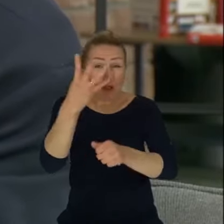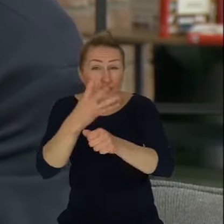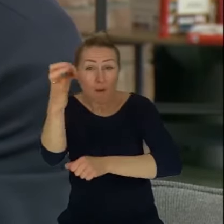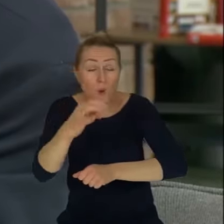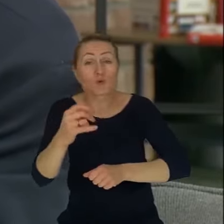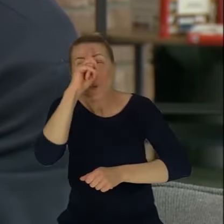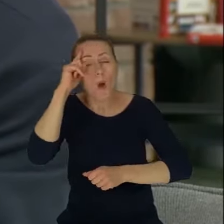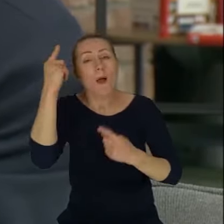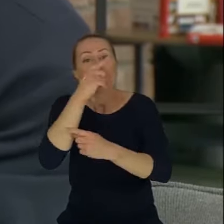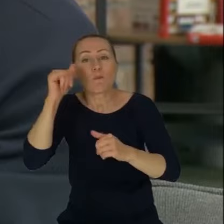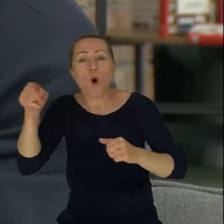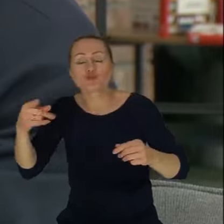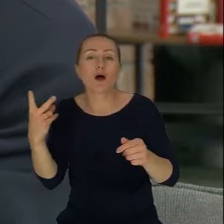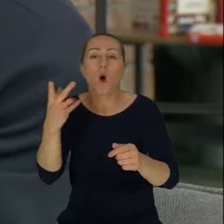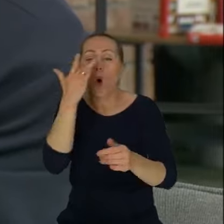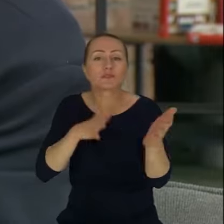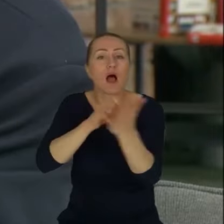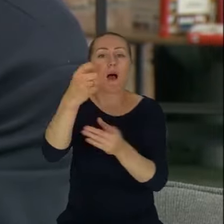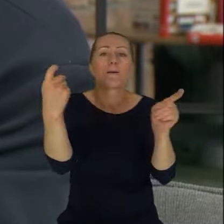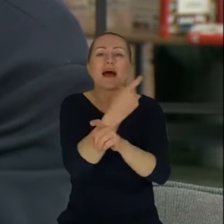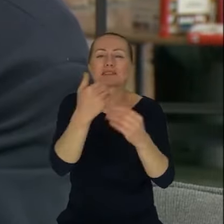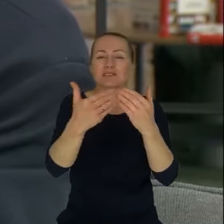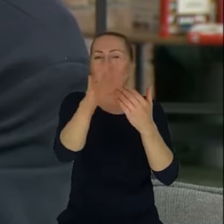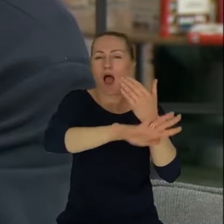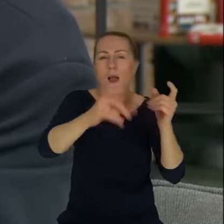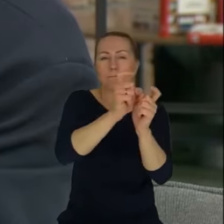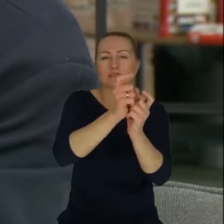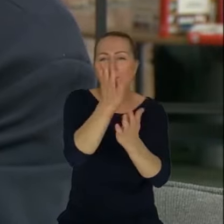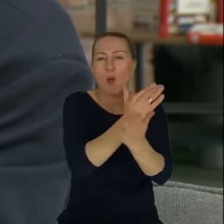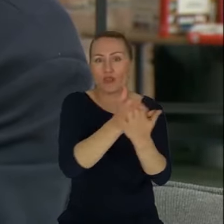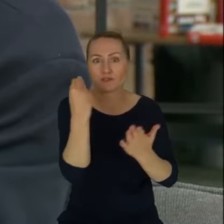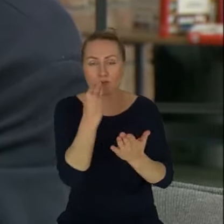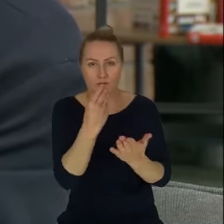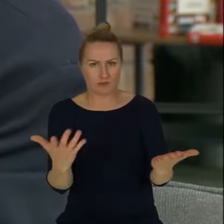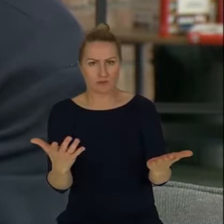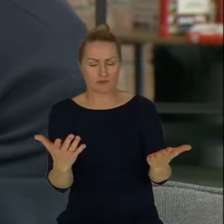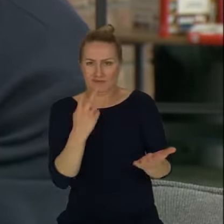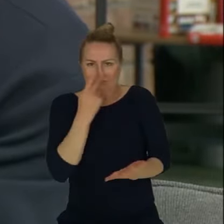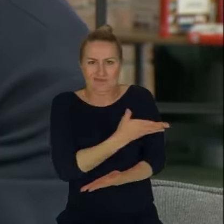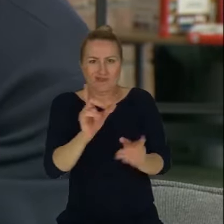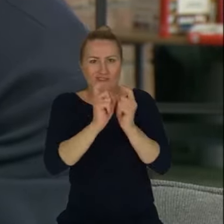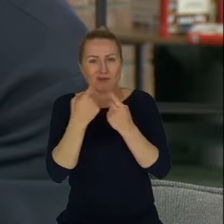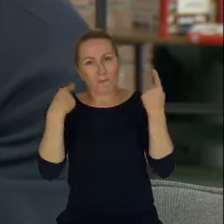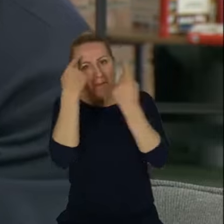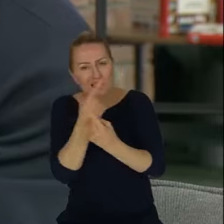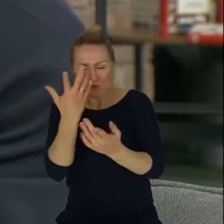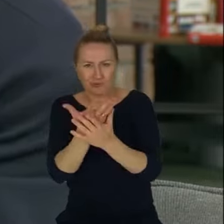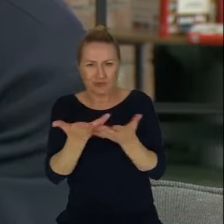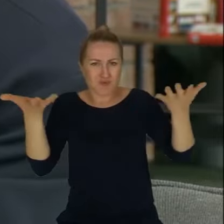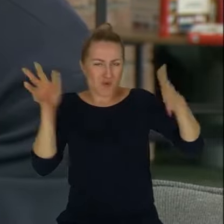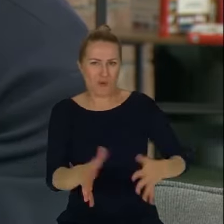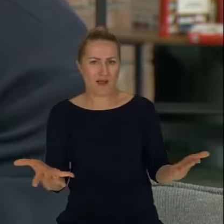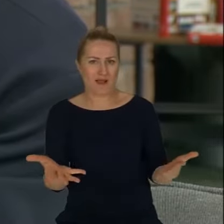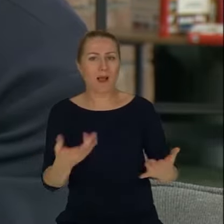To oznacza, że nam się wszystkie fundamenty życia po prostu, one idą w piach. Kruszą, nie? To jest jedna. W polityce też widzimy, to jest